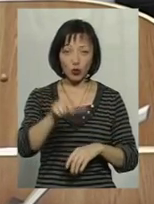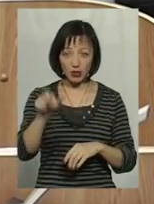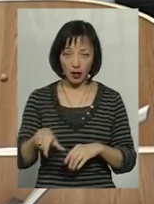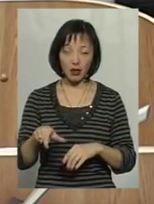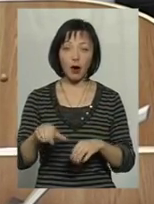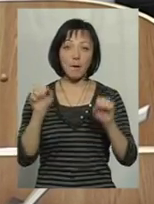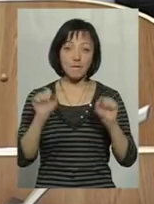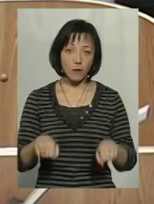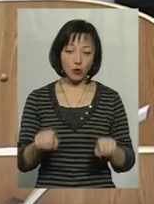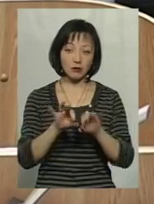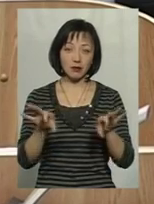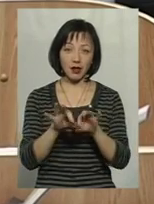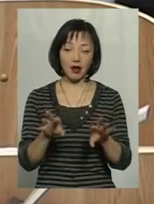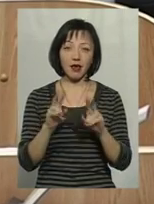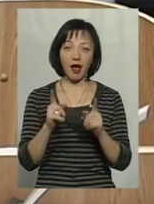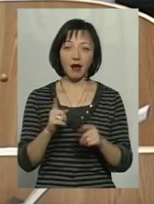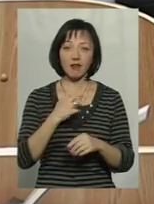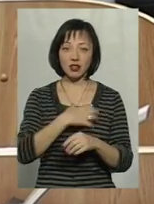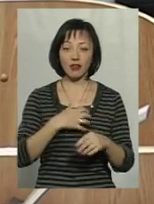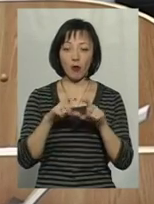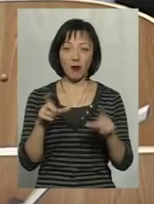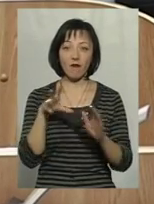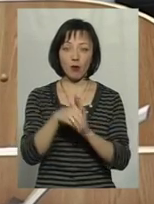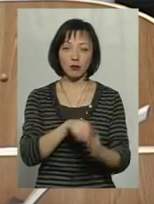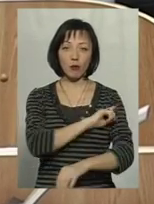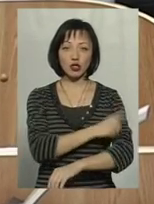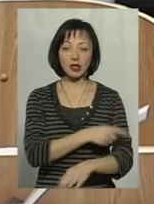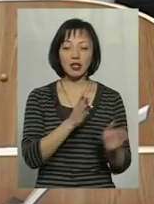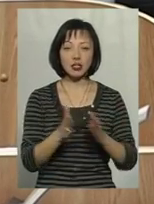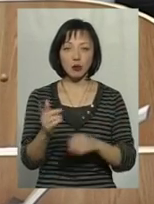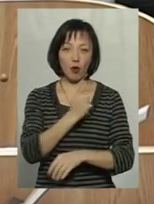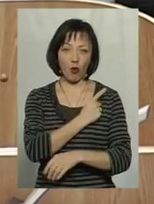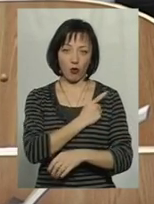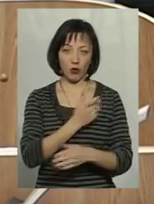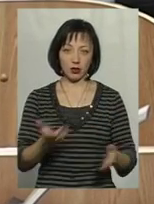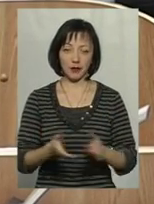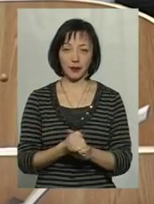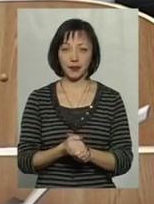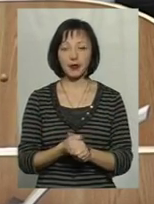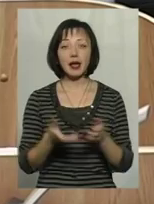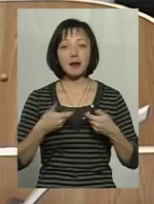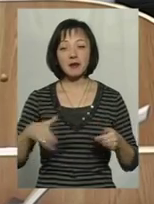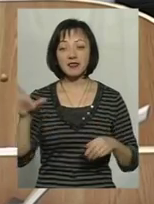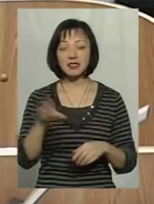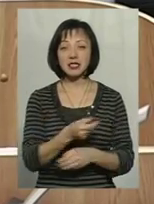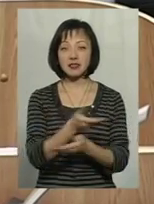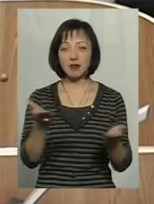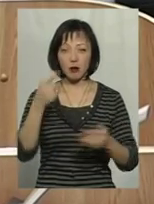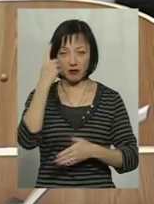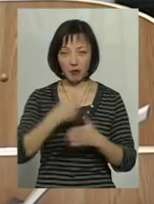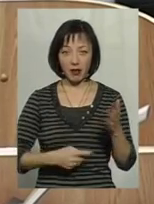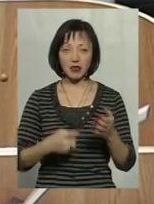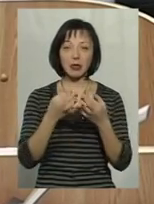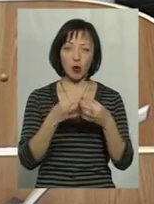людей, можна трактувати як режимний об'єкт і треба вводити посилений спосіб його охорони. Ми всі з вами, я впевнений,